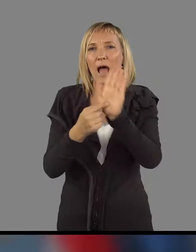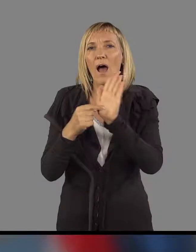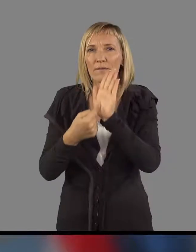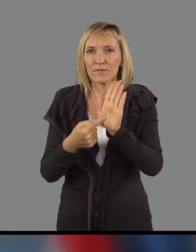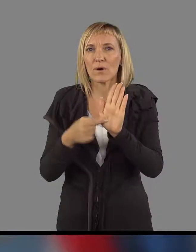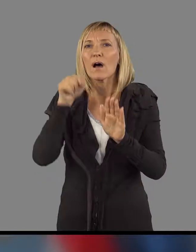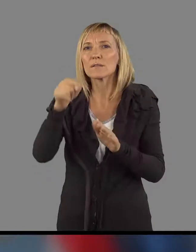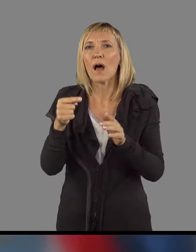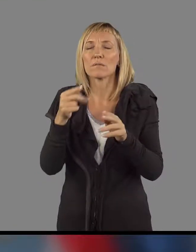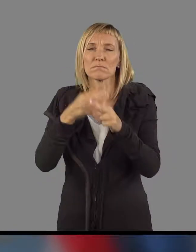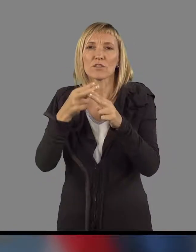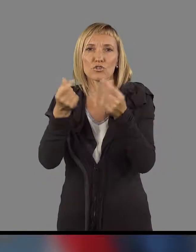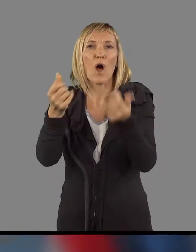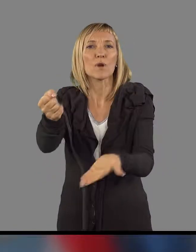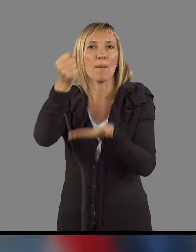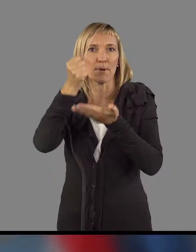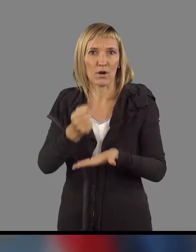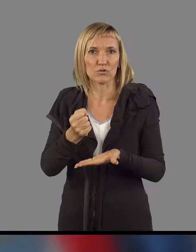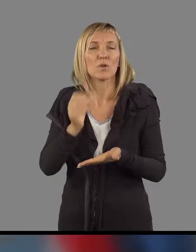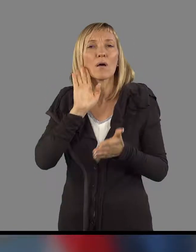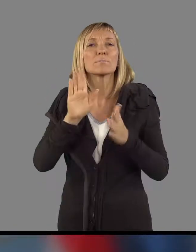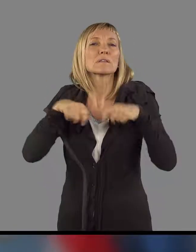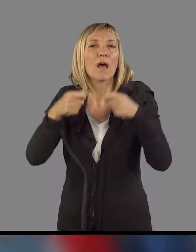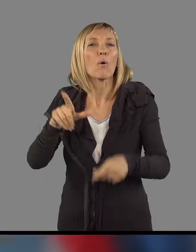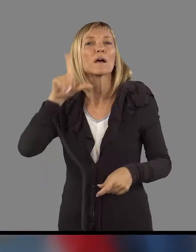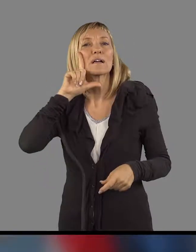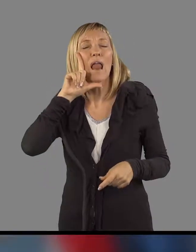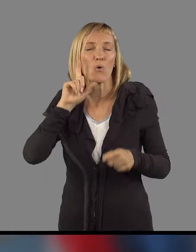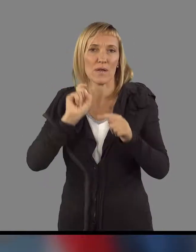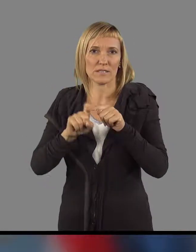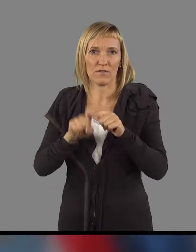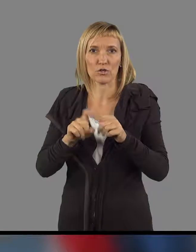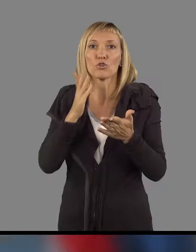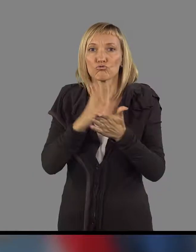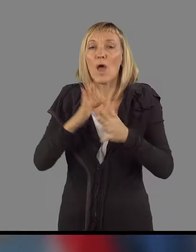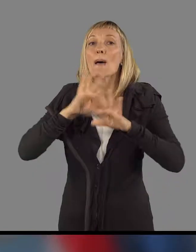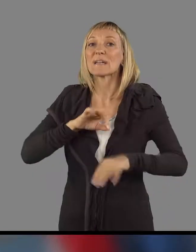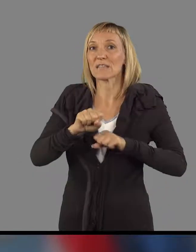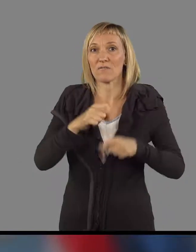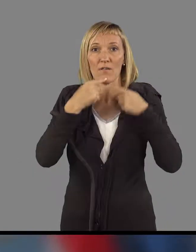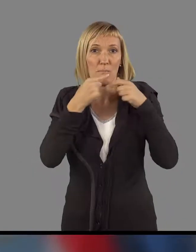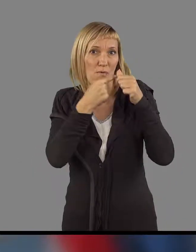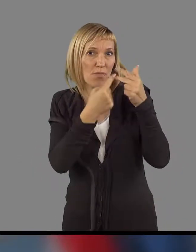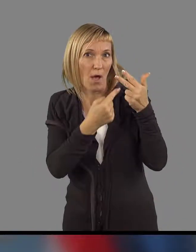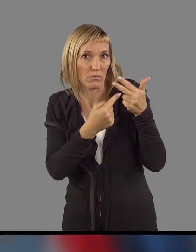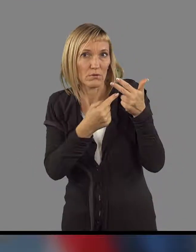danes dal klične podarke, poleg teh, ki jih je dal predsednik vlade.